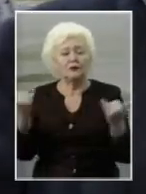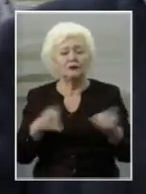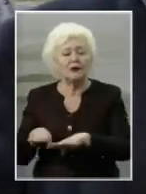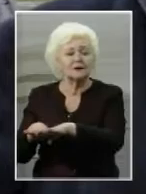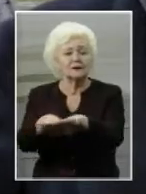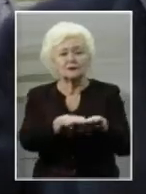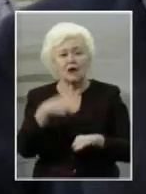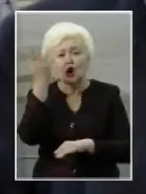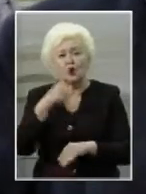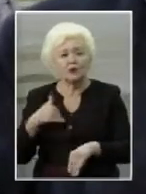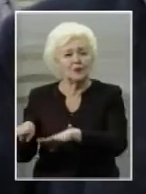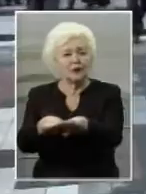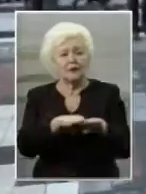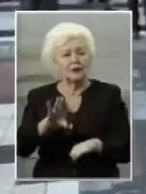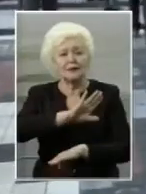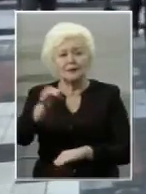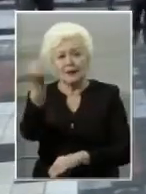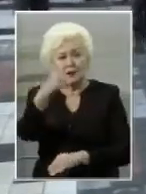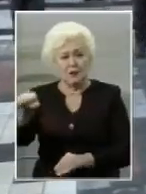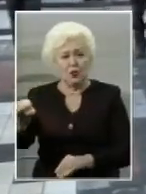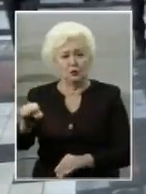єдині, адже коли ми єдині, ми не переможні.